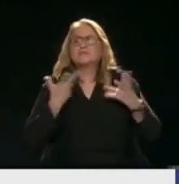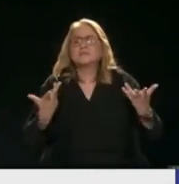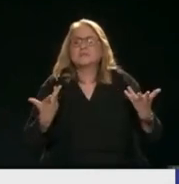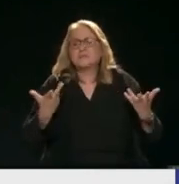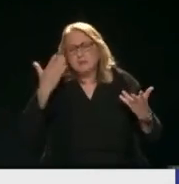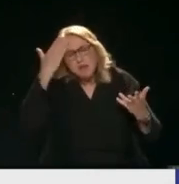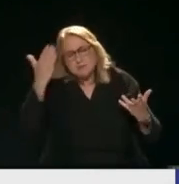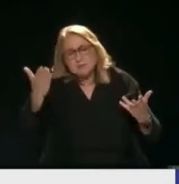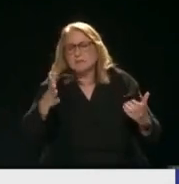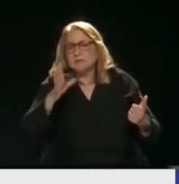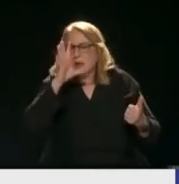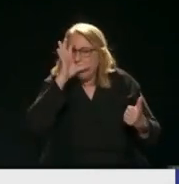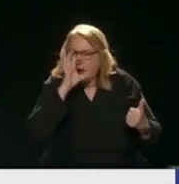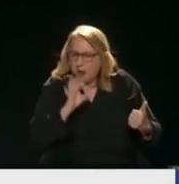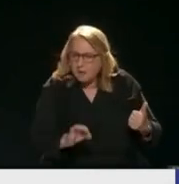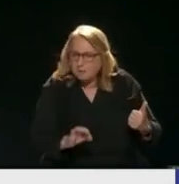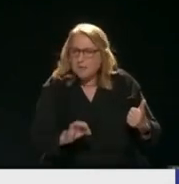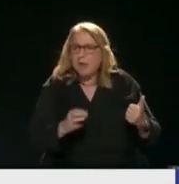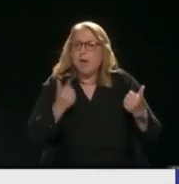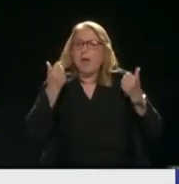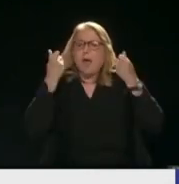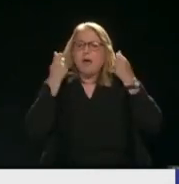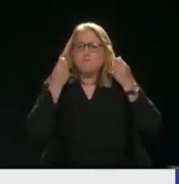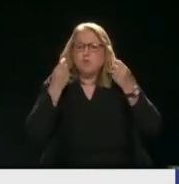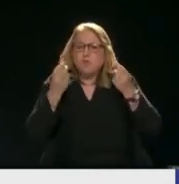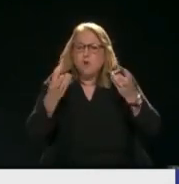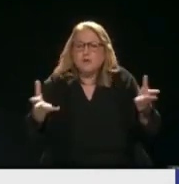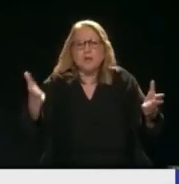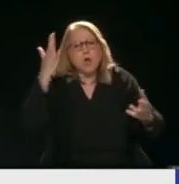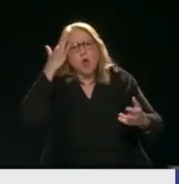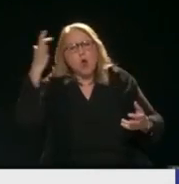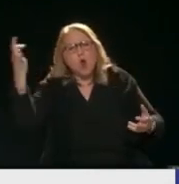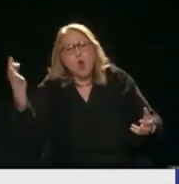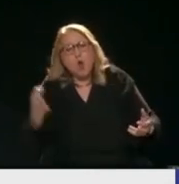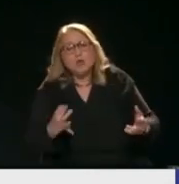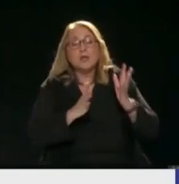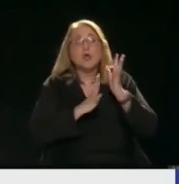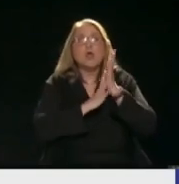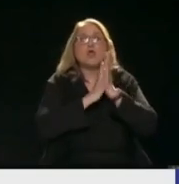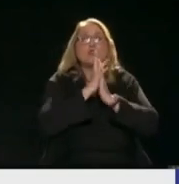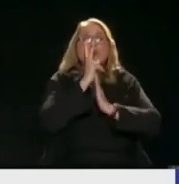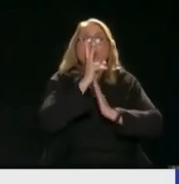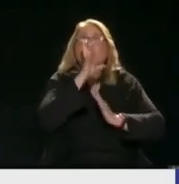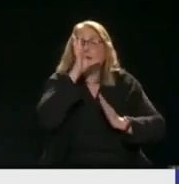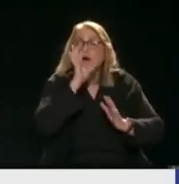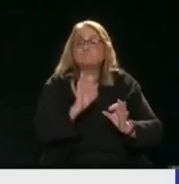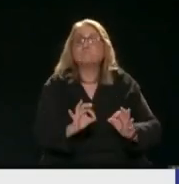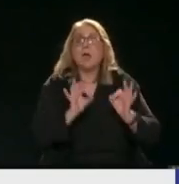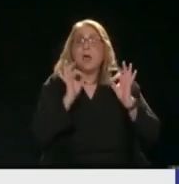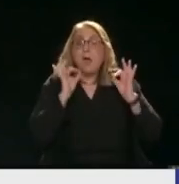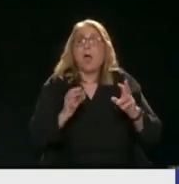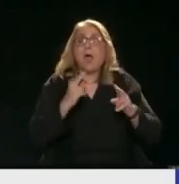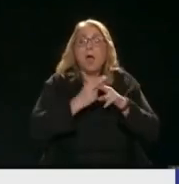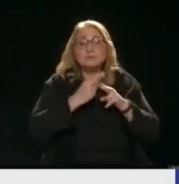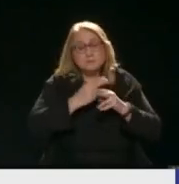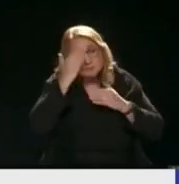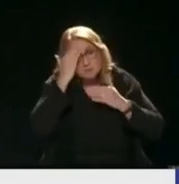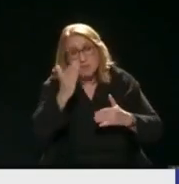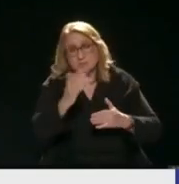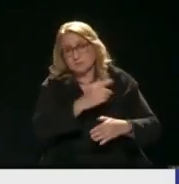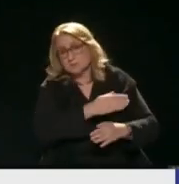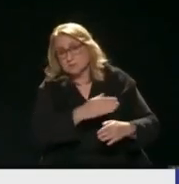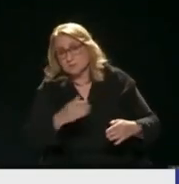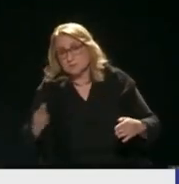Είναι η λογική Είναι δώδεκα αξίες Άρα από αυτές δεν έχετε καμία Άρα η ισότητα είναι ότι Εσύ